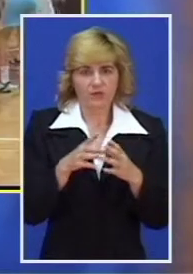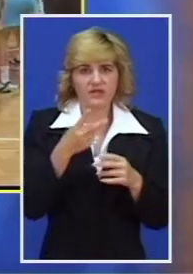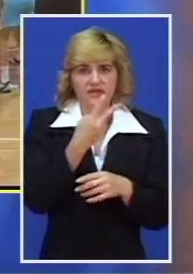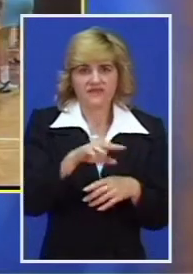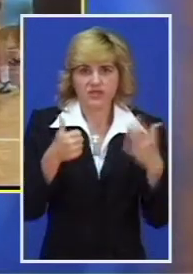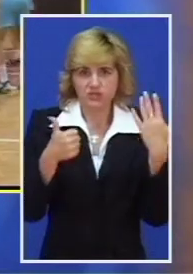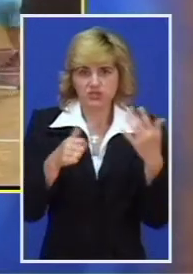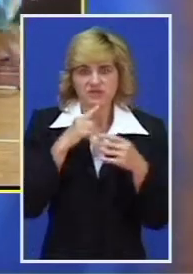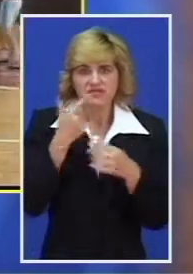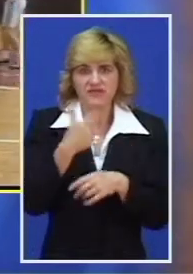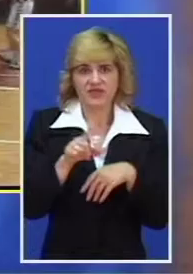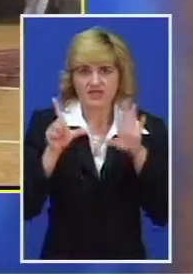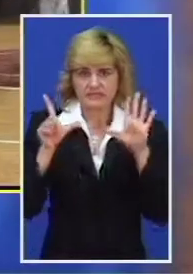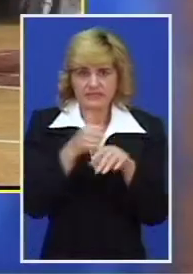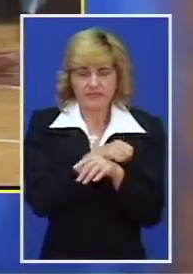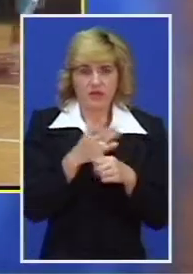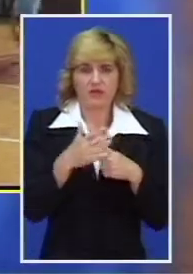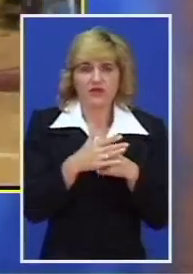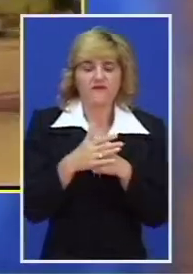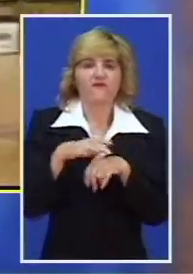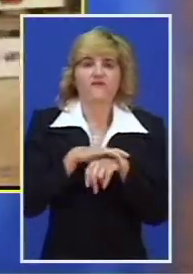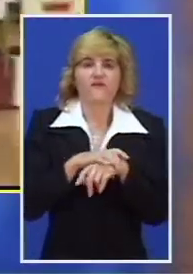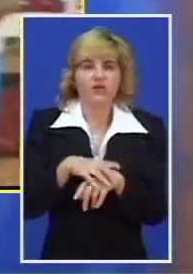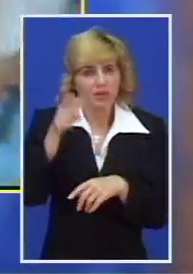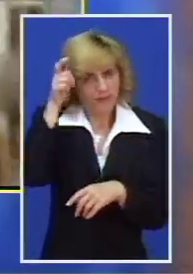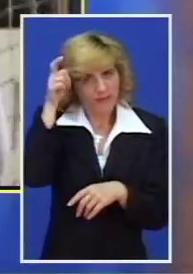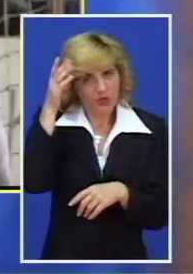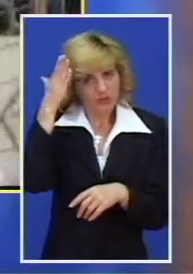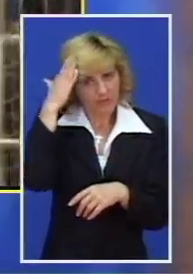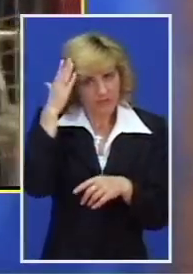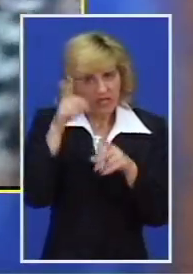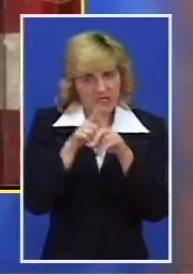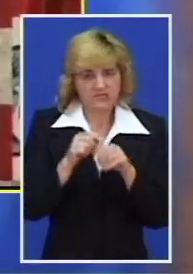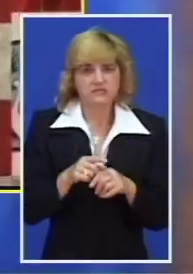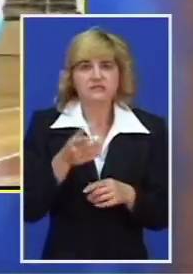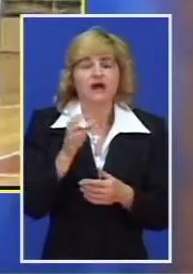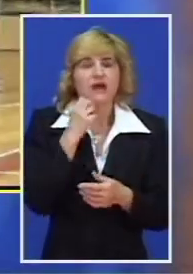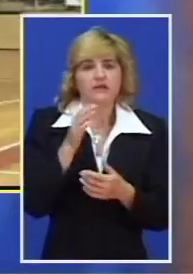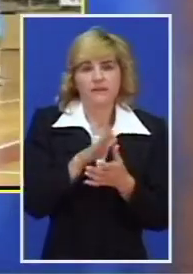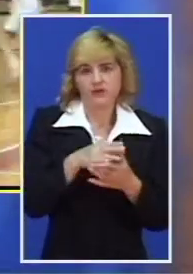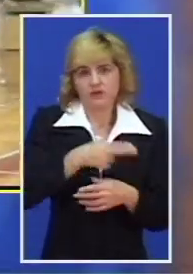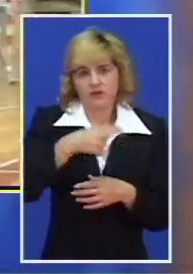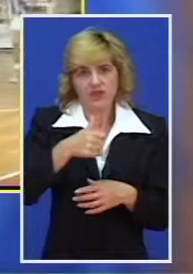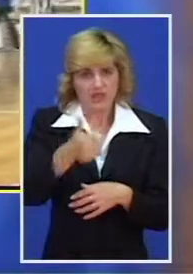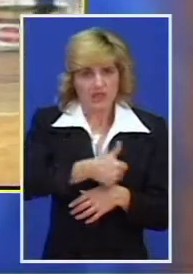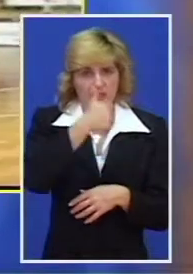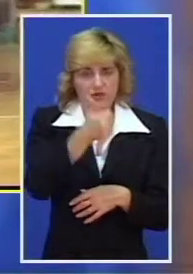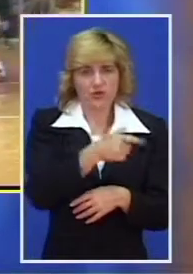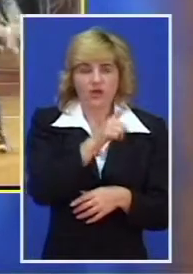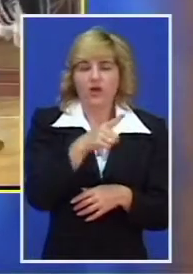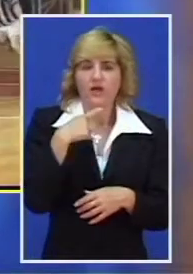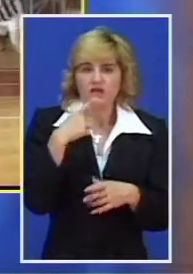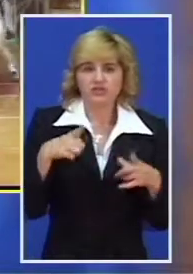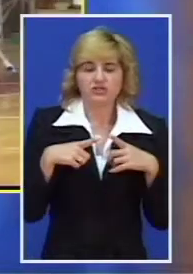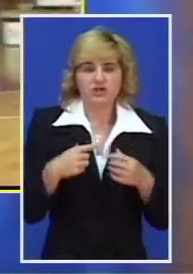-2007-ma vodit će ekipu Beogradskog partizana. Prilikom potpisivanja jednogodišnjeg ugovora Nikola Jevremović istakao da